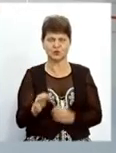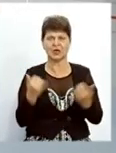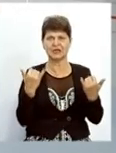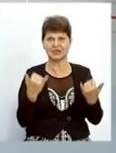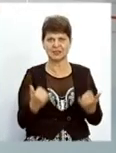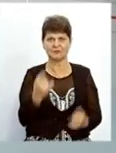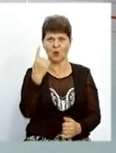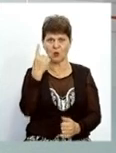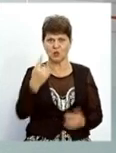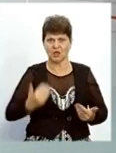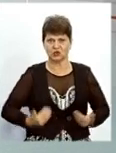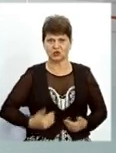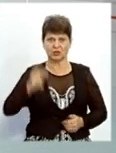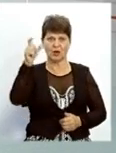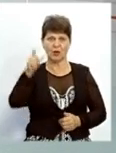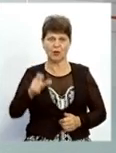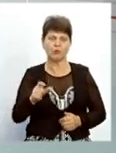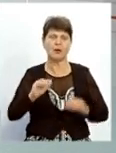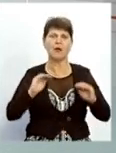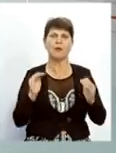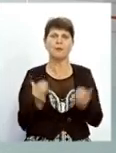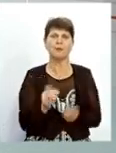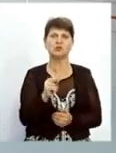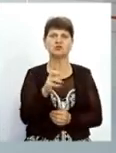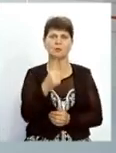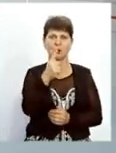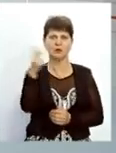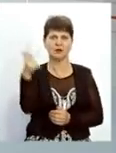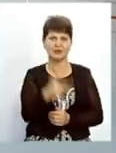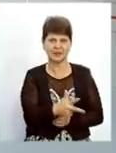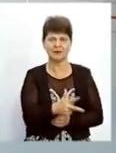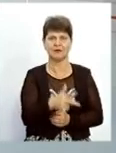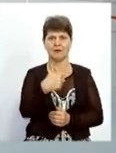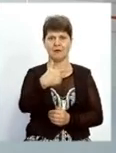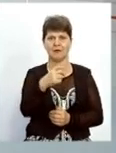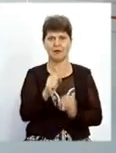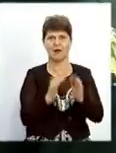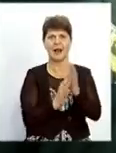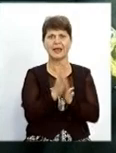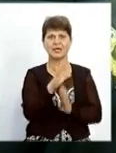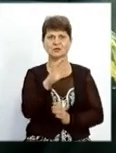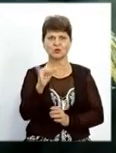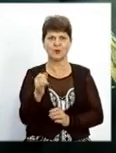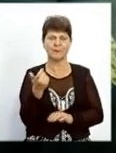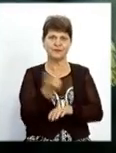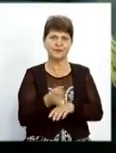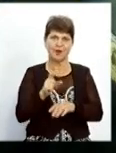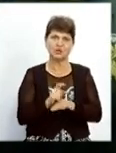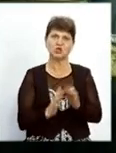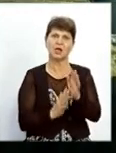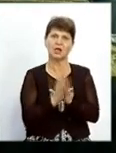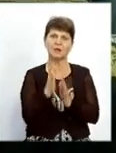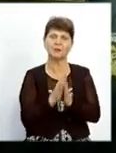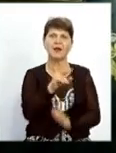сьогодні на одного жителя області приходиться менше, ніж третина гектару лісу. Найбільша лісистість в нашій